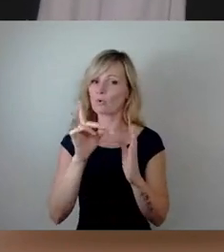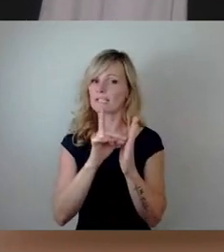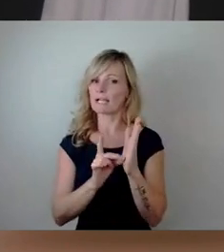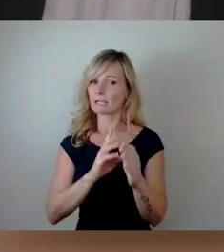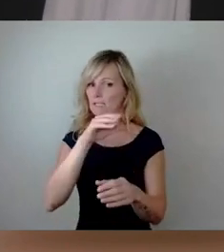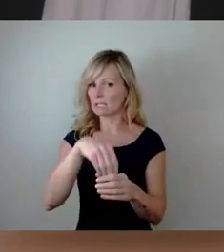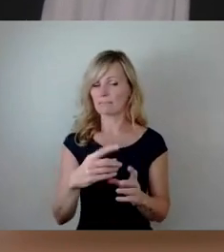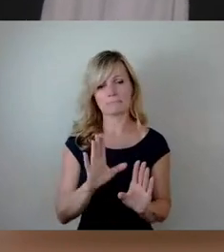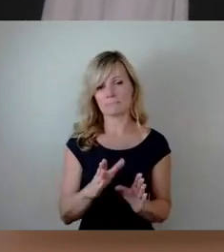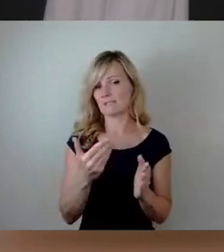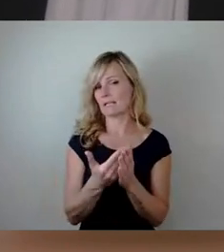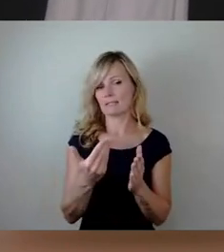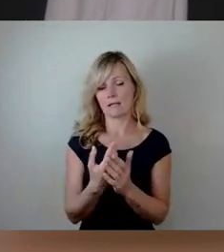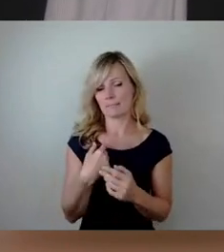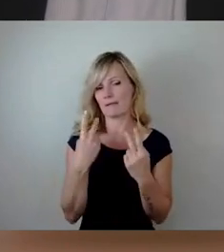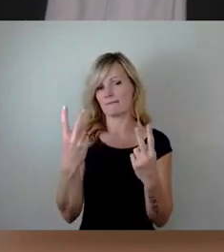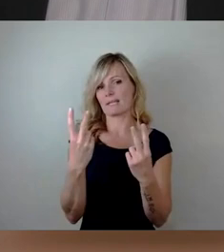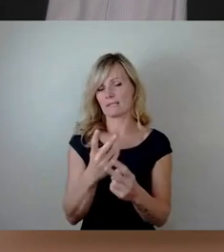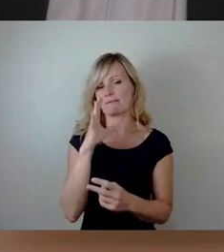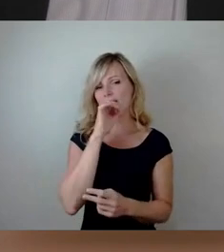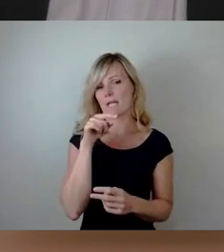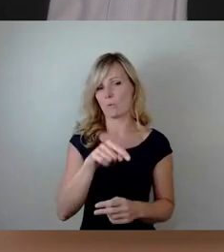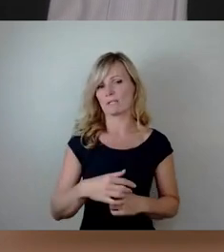zusätzlich notwendig machen, dass sie vertraulich sind.